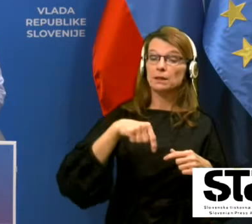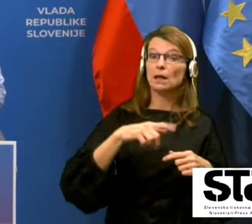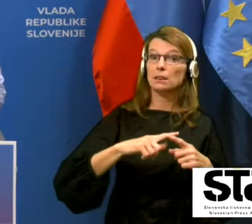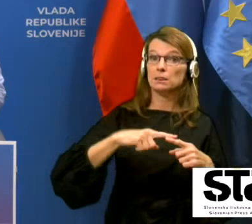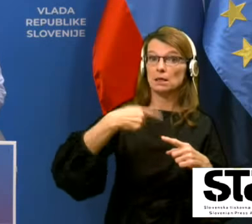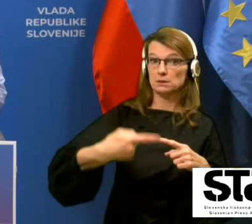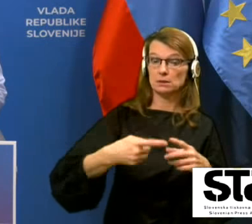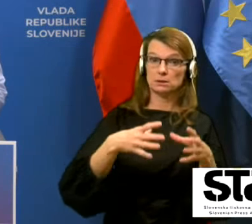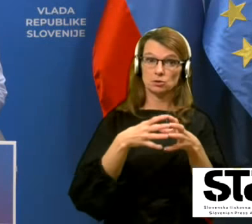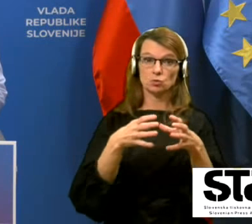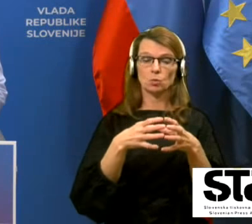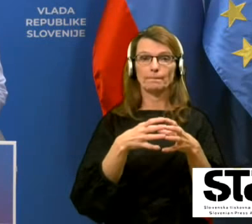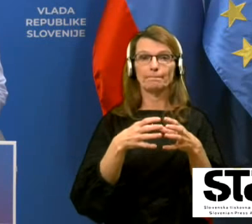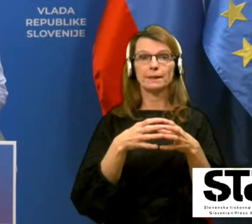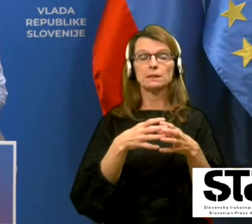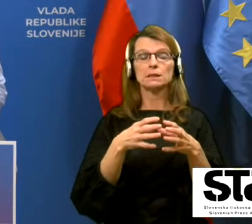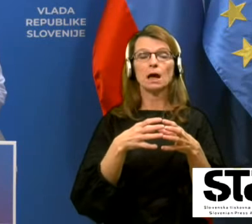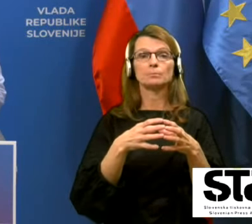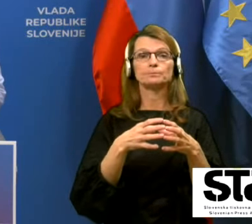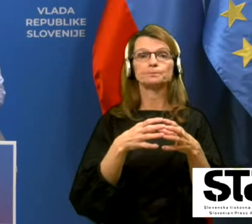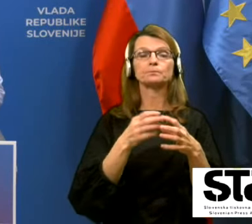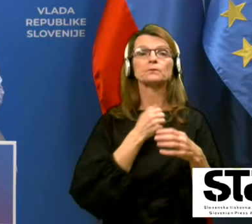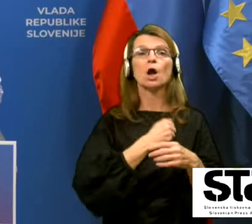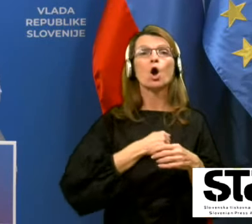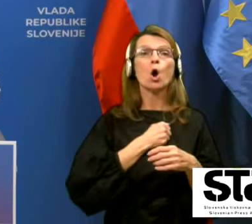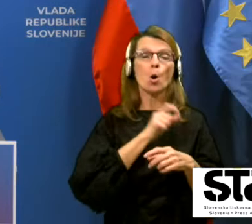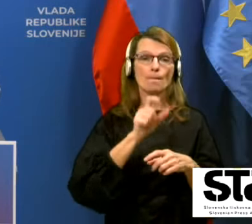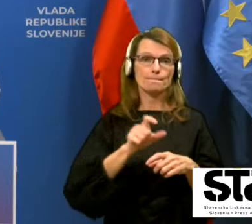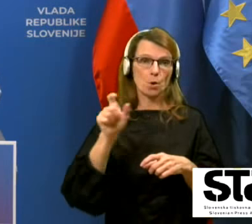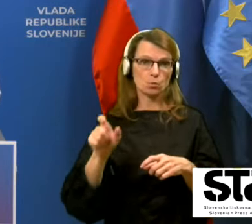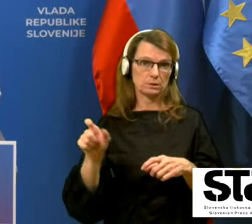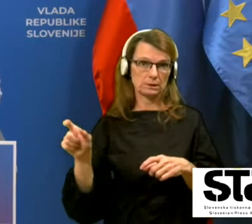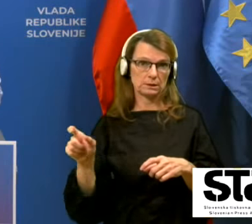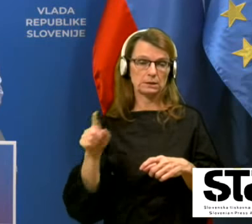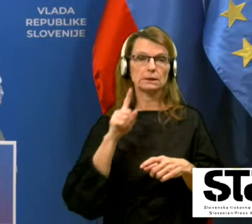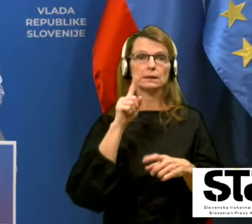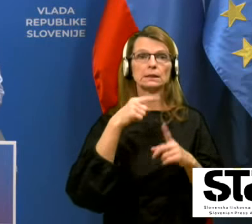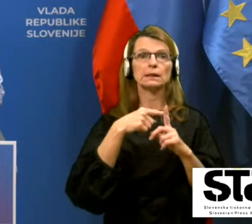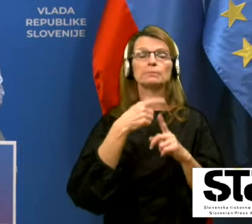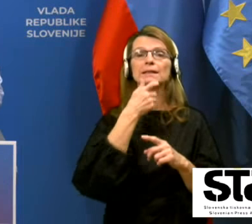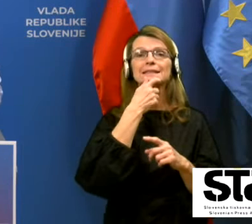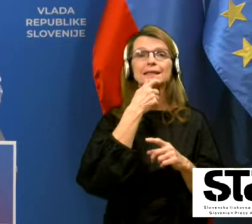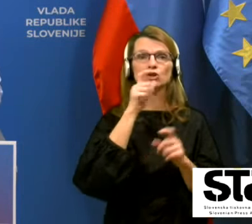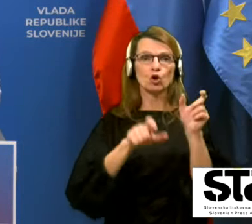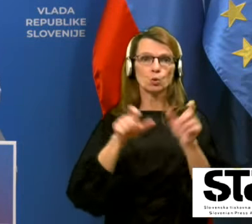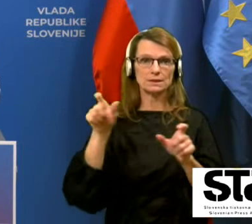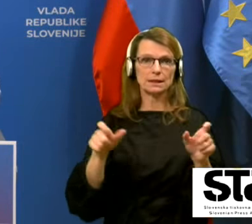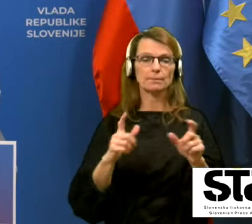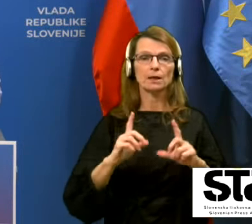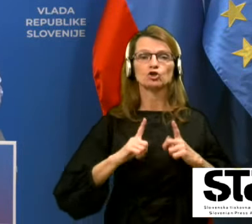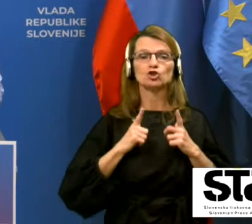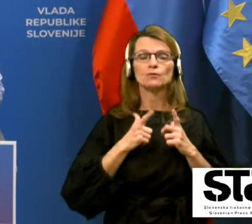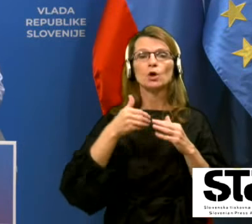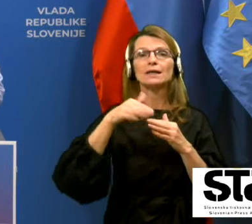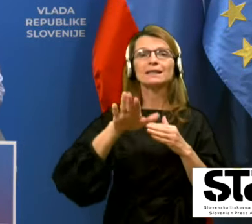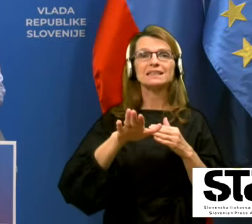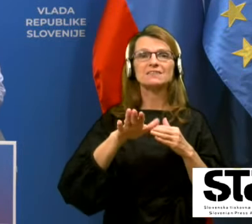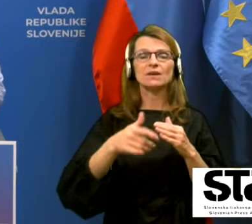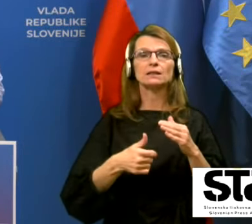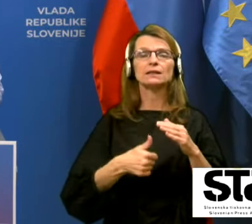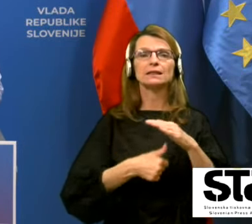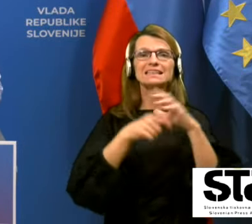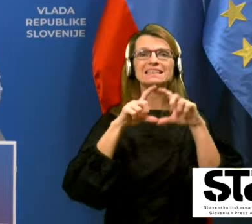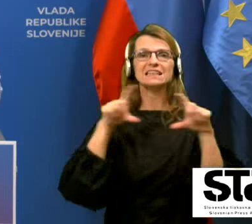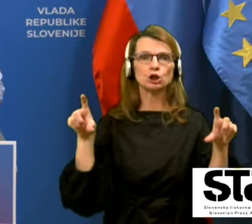skupina so bovniki in pa starejše osebe, ki živijo izven institucij.